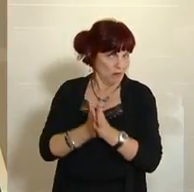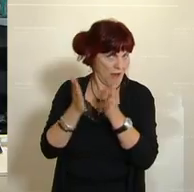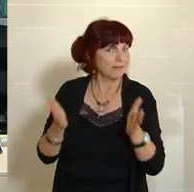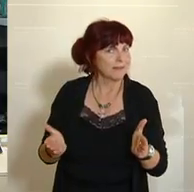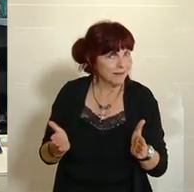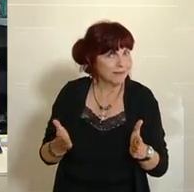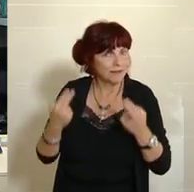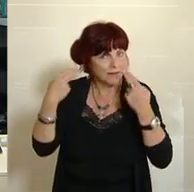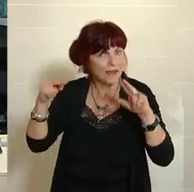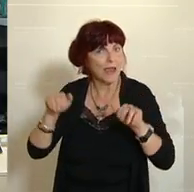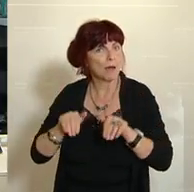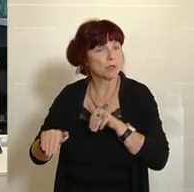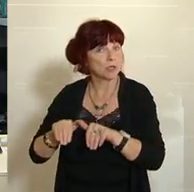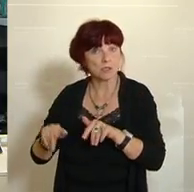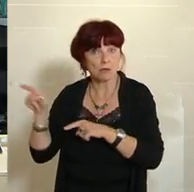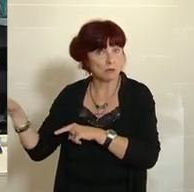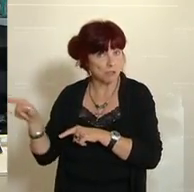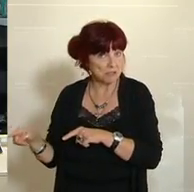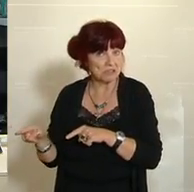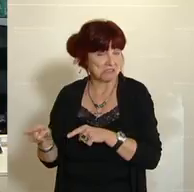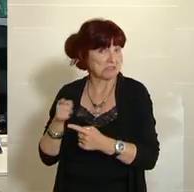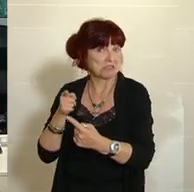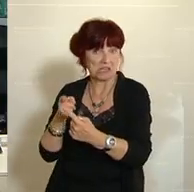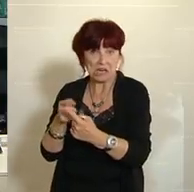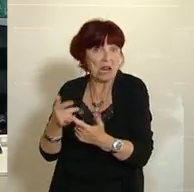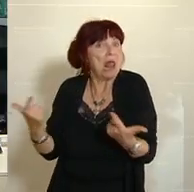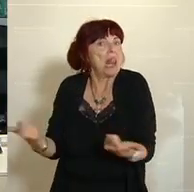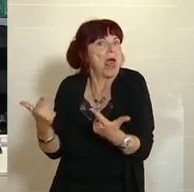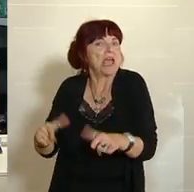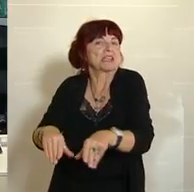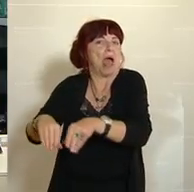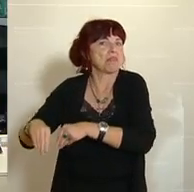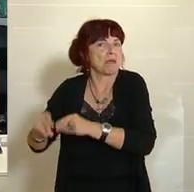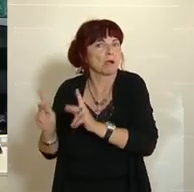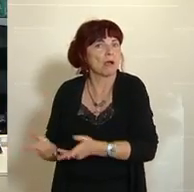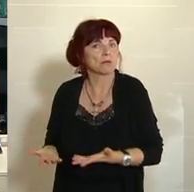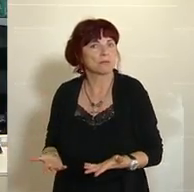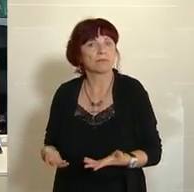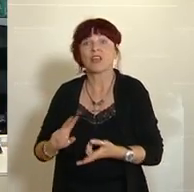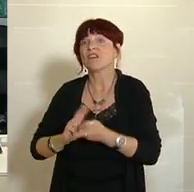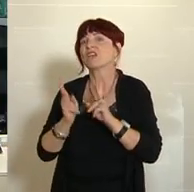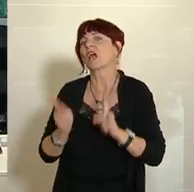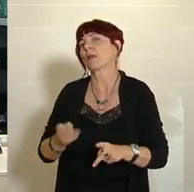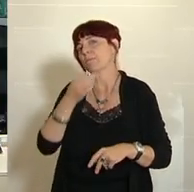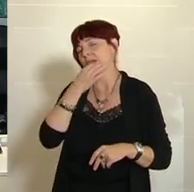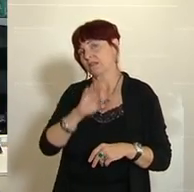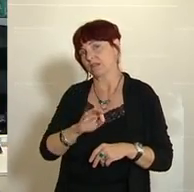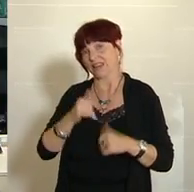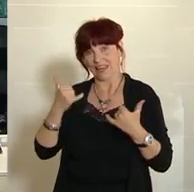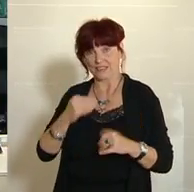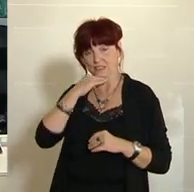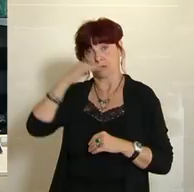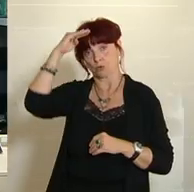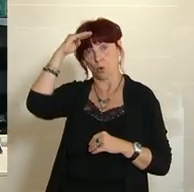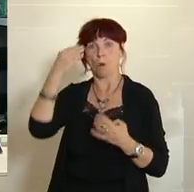weil dieses Anliegen sehr leicht zu akzeptieren gewesen wäre. Wie kann es besser gehen? Ich hoffe, im Sommer wird es jetzt sehr konkret mit